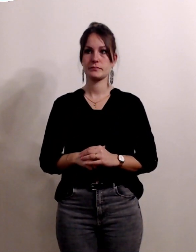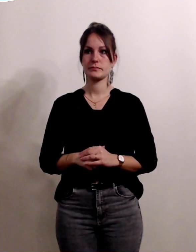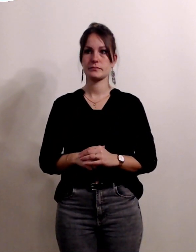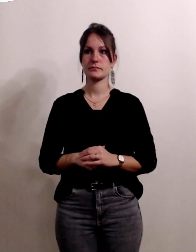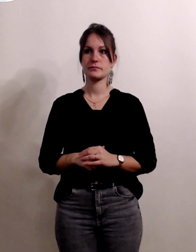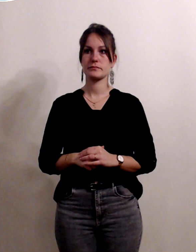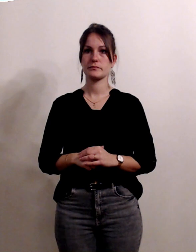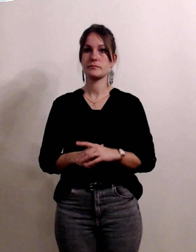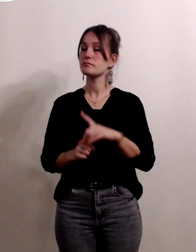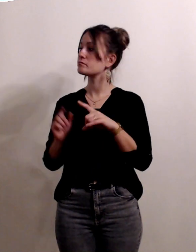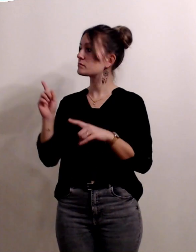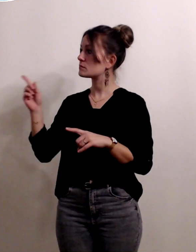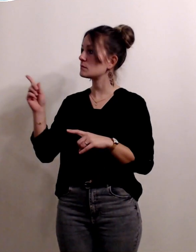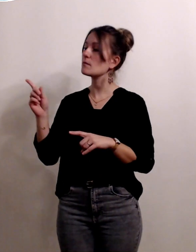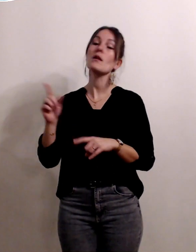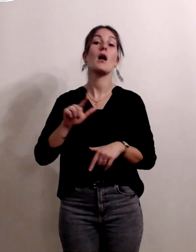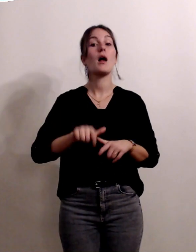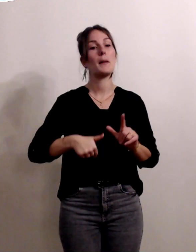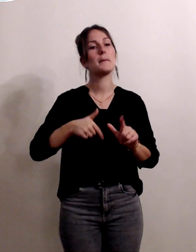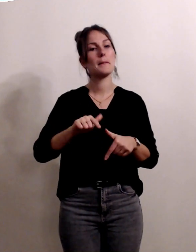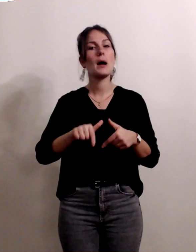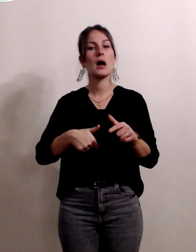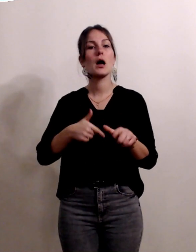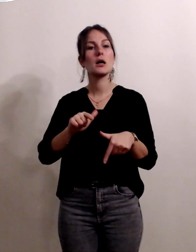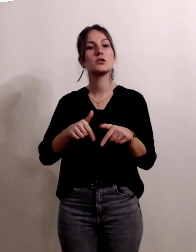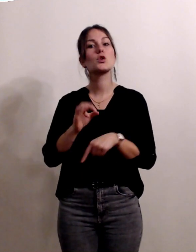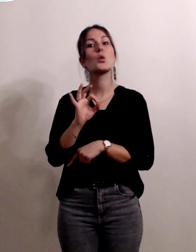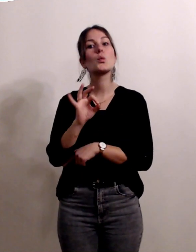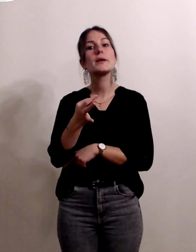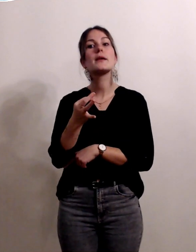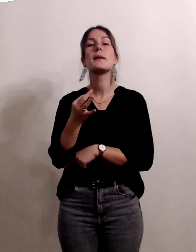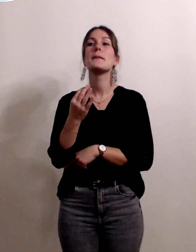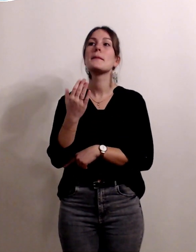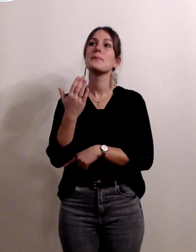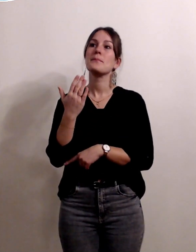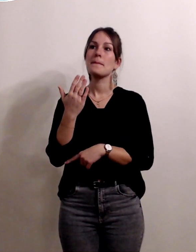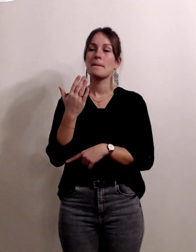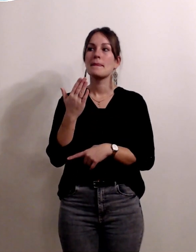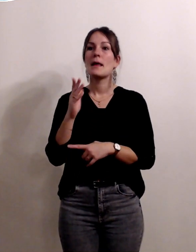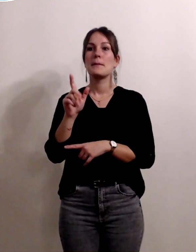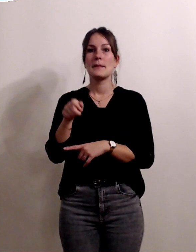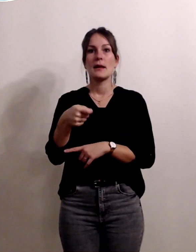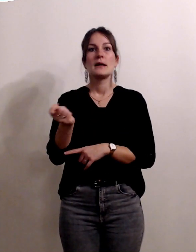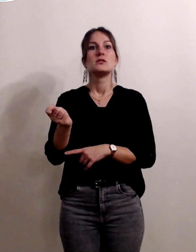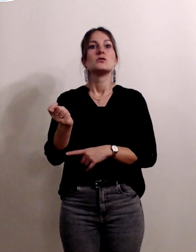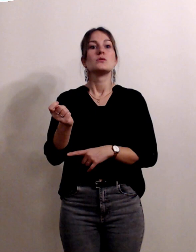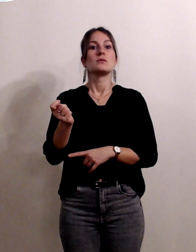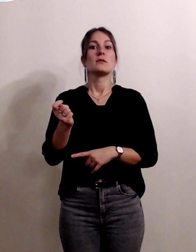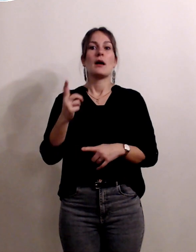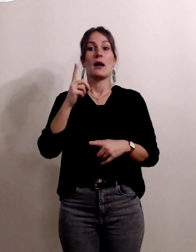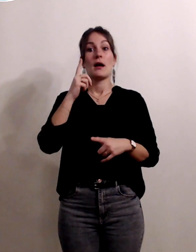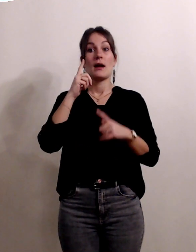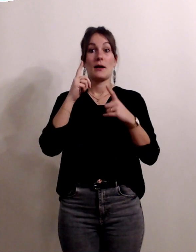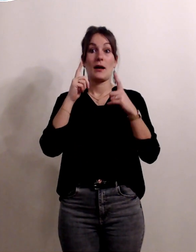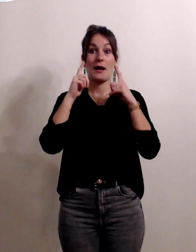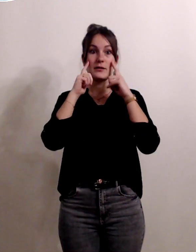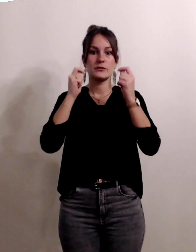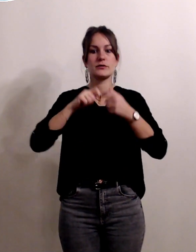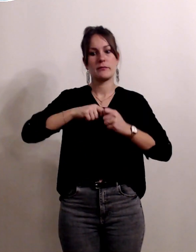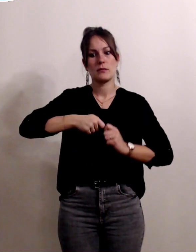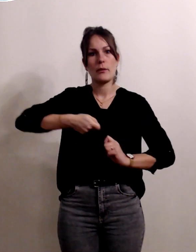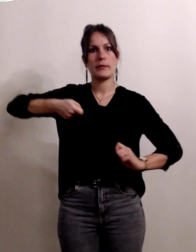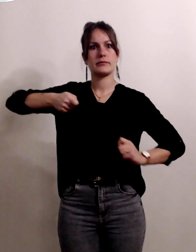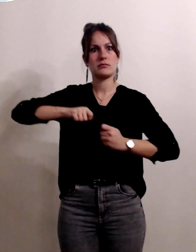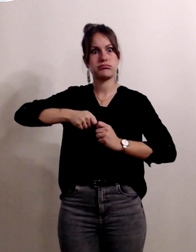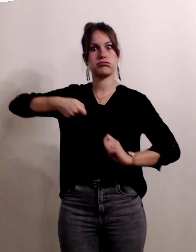alors la marche avec la prudence en effet comme on le dit il y a cette ce qu'on qualifie d'hyperlaxité ligamentaire c'est assez laxe